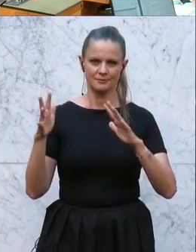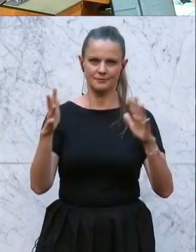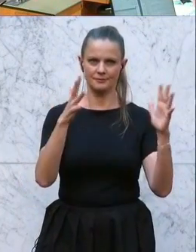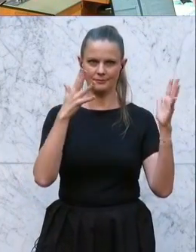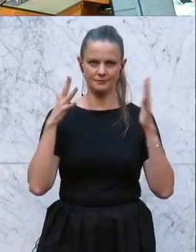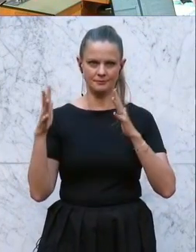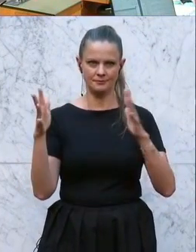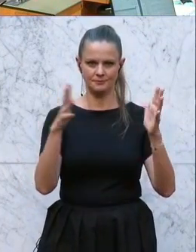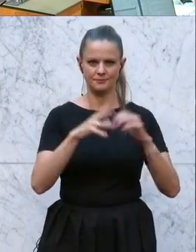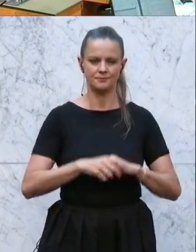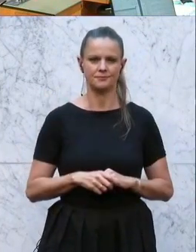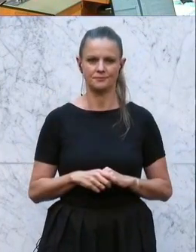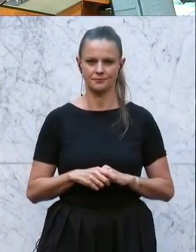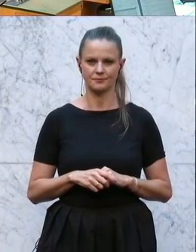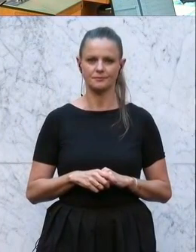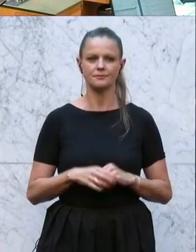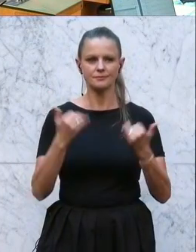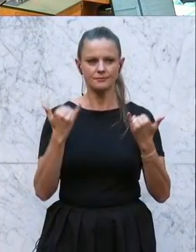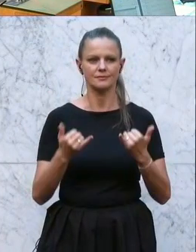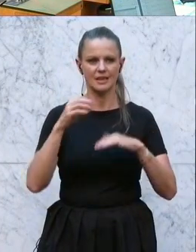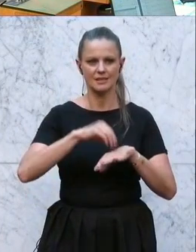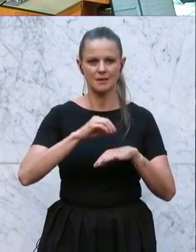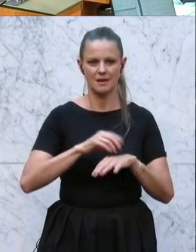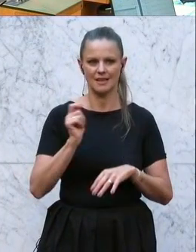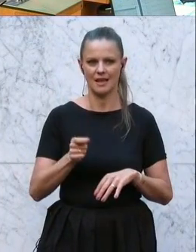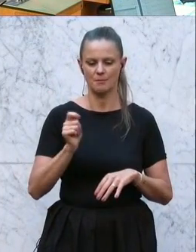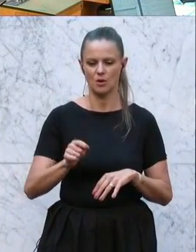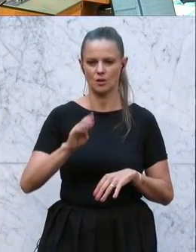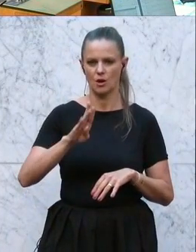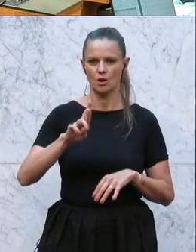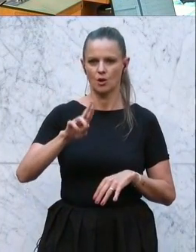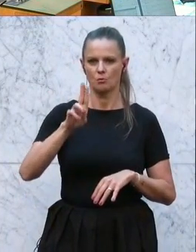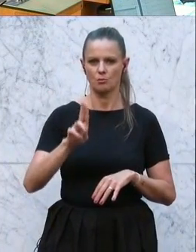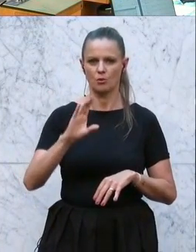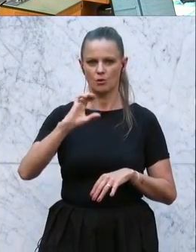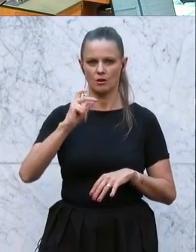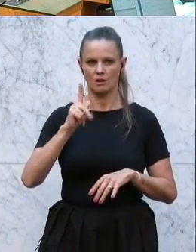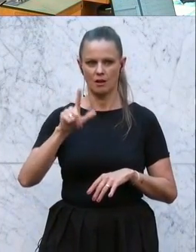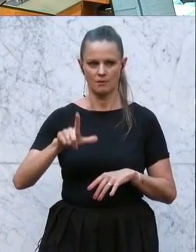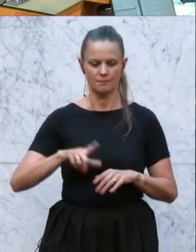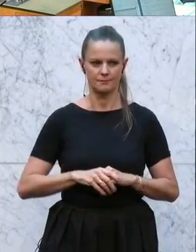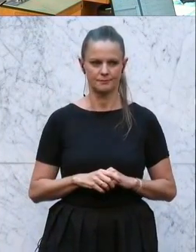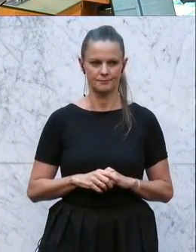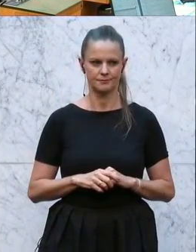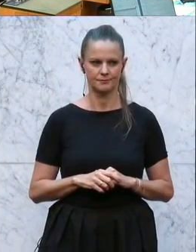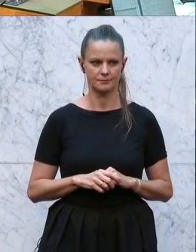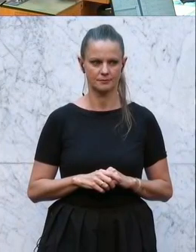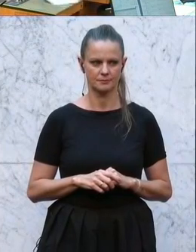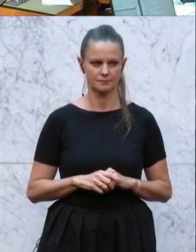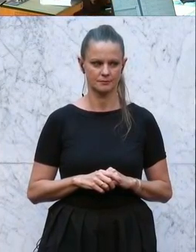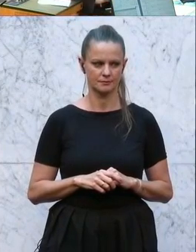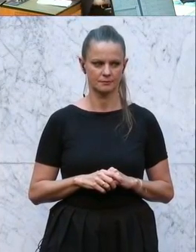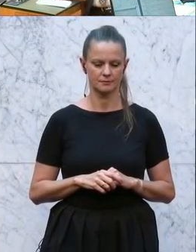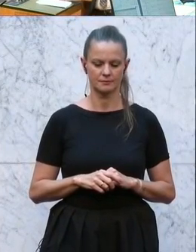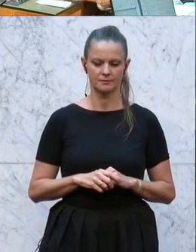Petra Tanzler von der SPÖ stimmt den Forderungen der NEOS zur Entlastung der Lehrerinnen und Lehrer zu. Die Lehrkräfte müssten wieder mehr Zeit für die